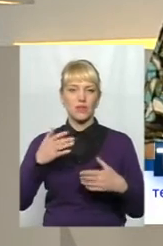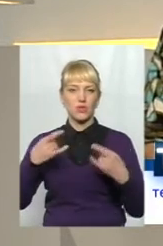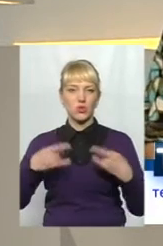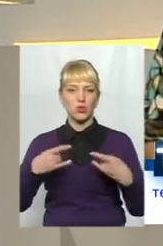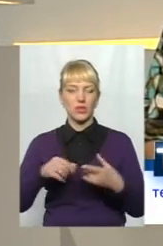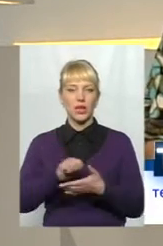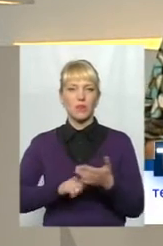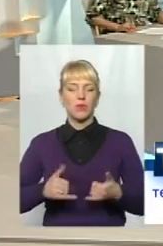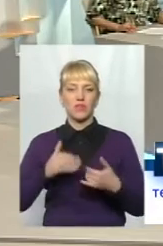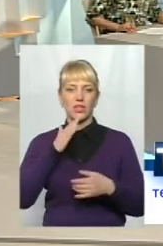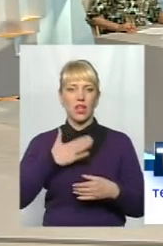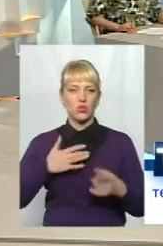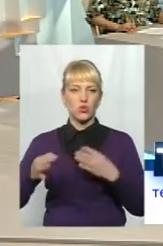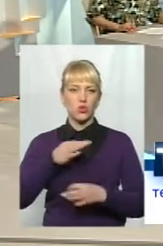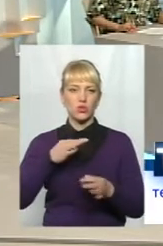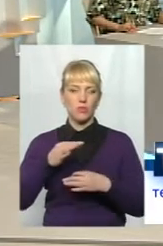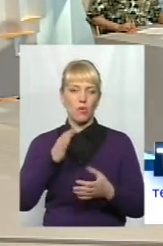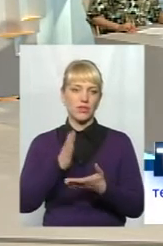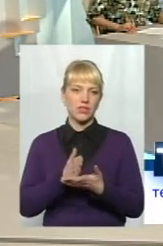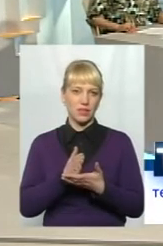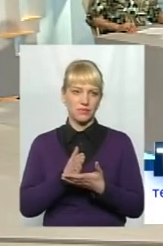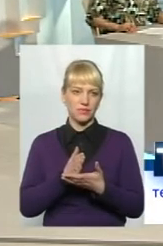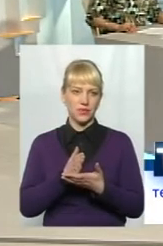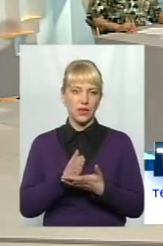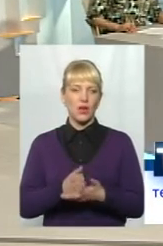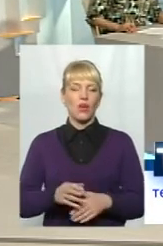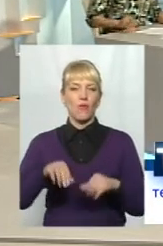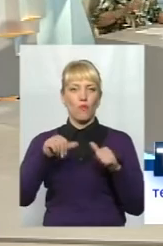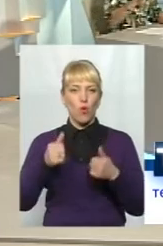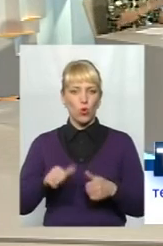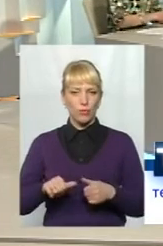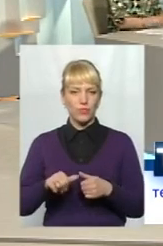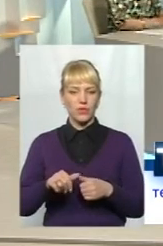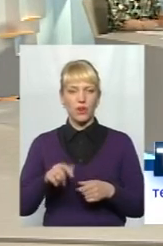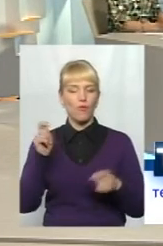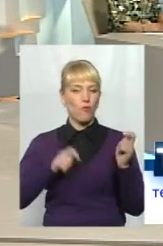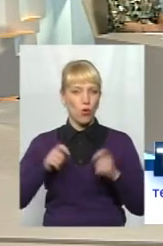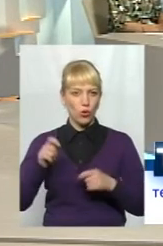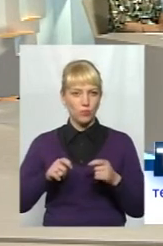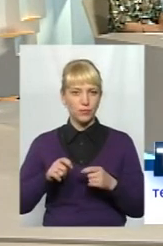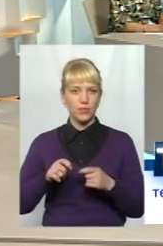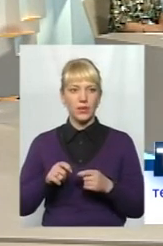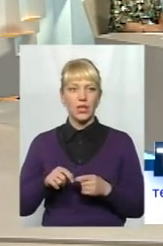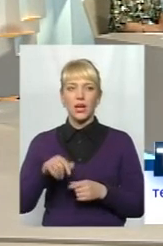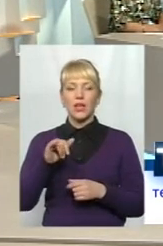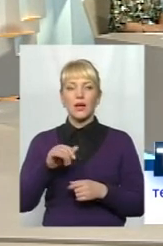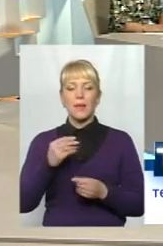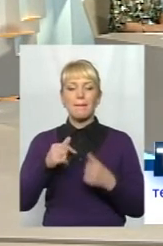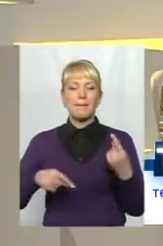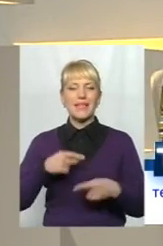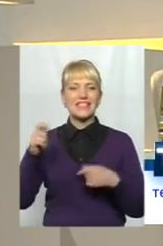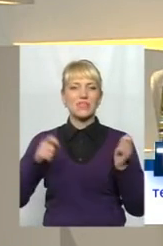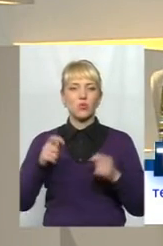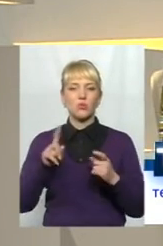Приводом для нашої розмови є форум, власне бізнес-форум, який